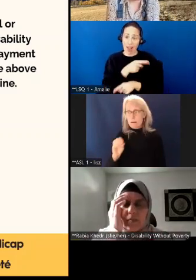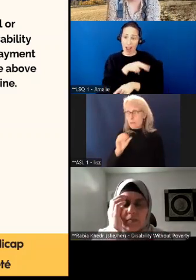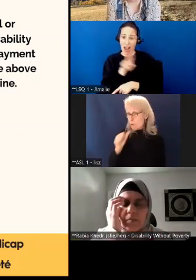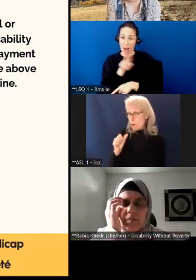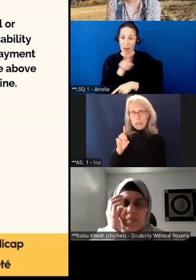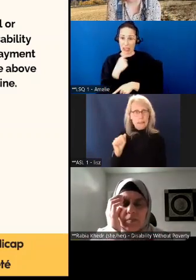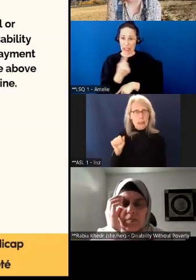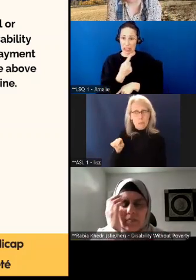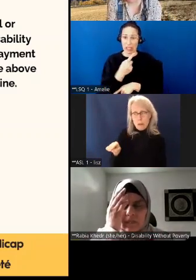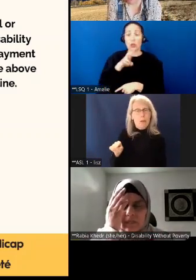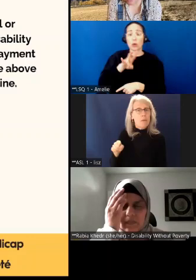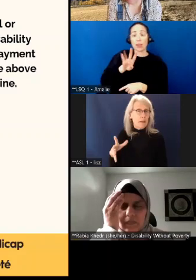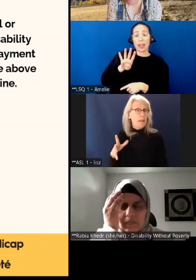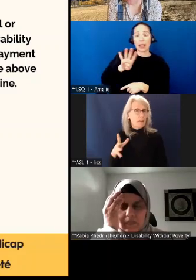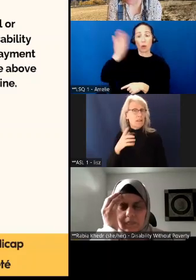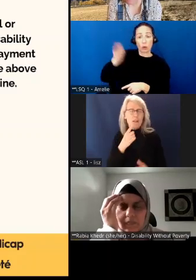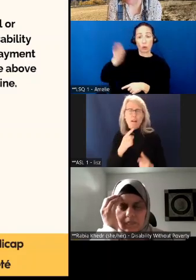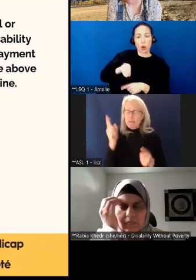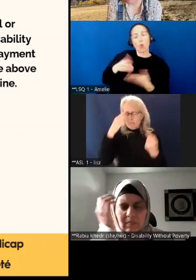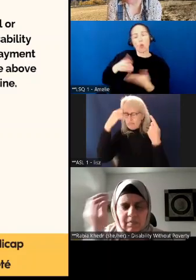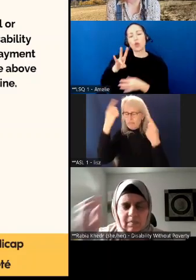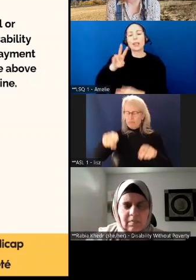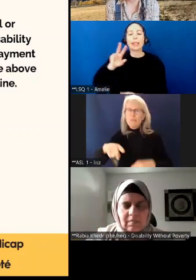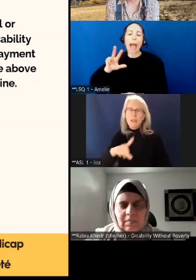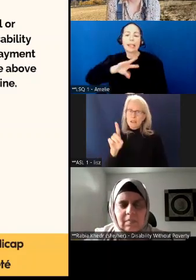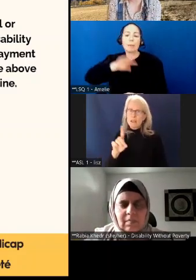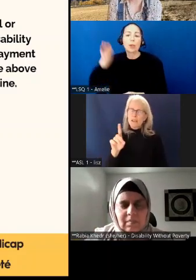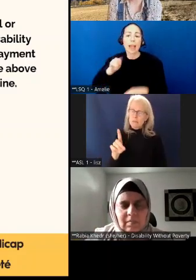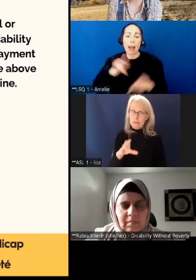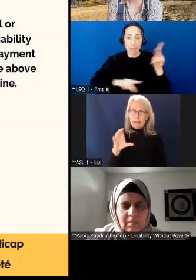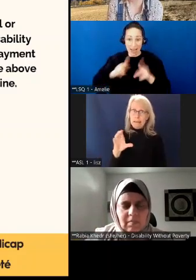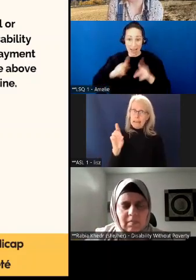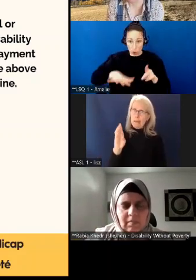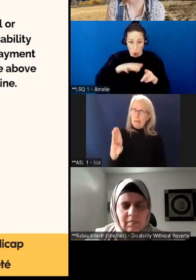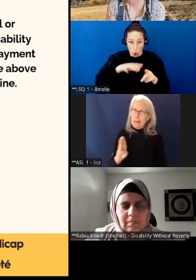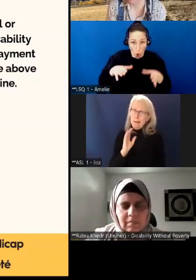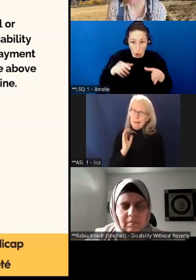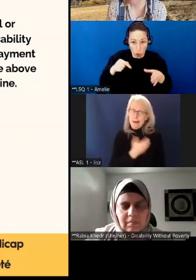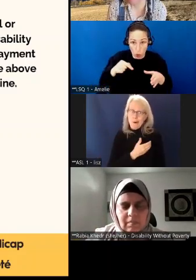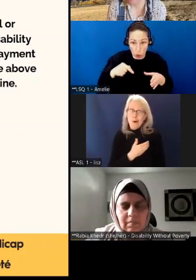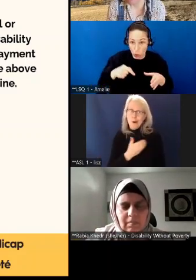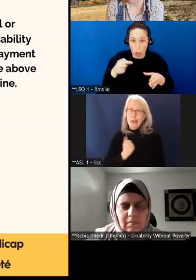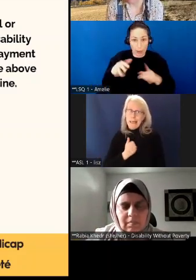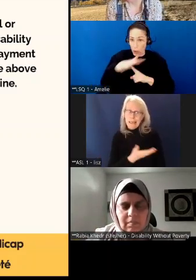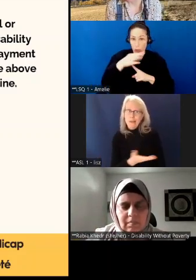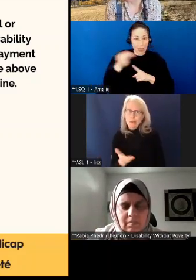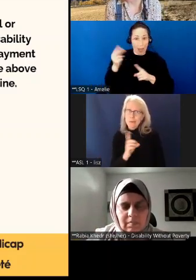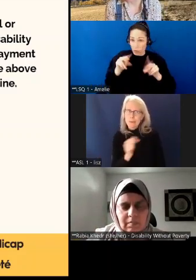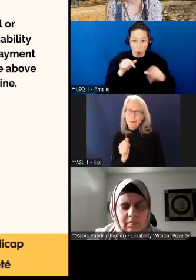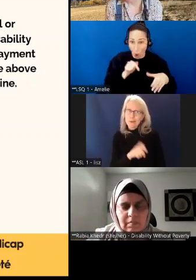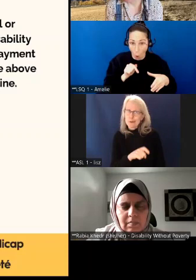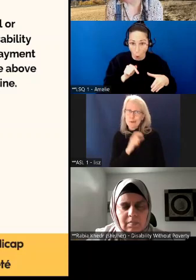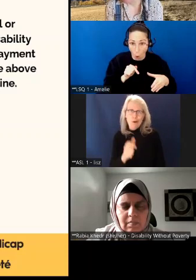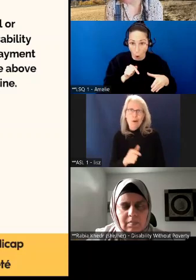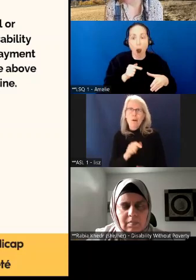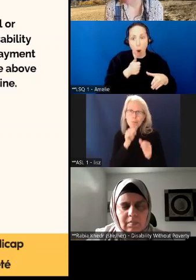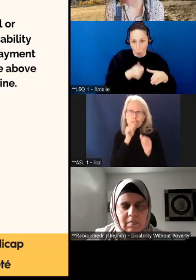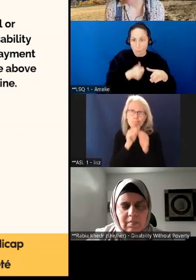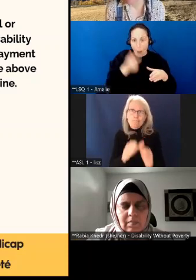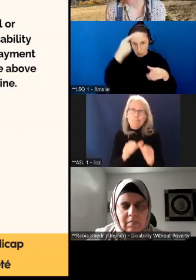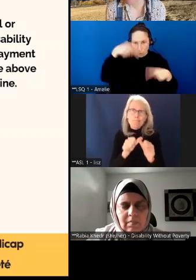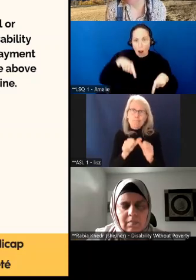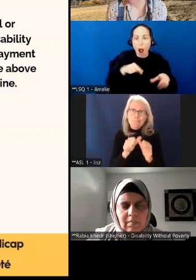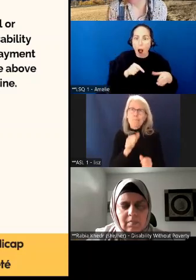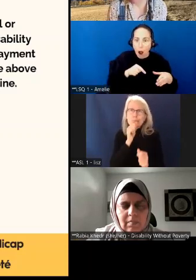% des personnes ou 73 % des personnes qui ne sont pas en situation de handicap croient que